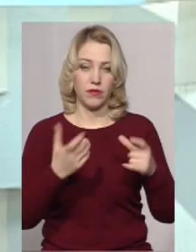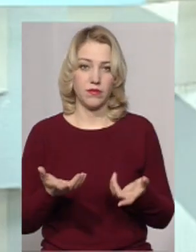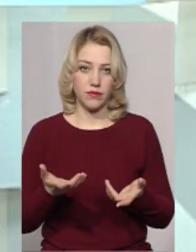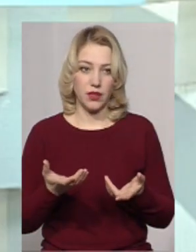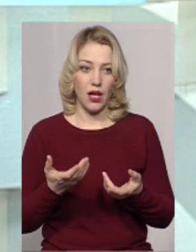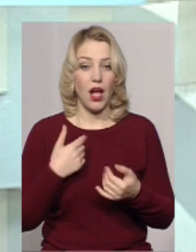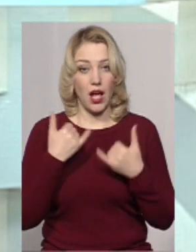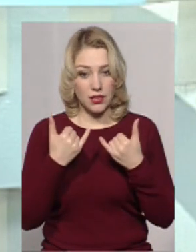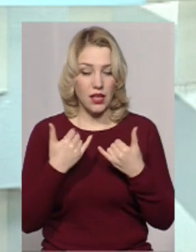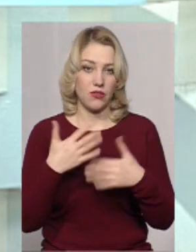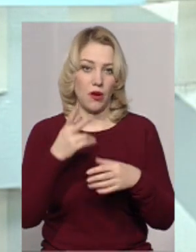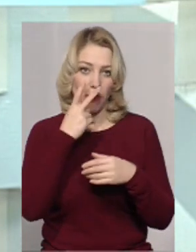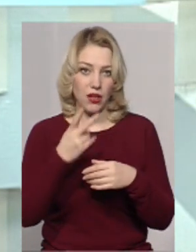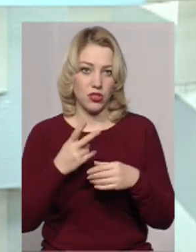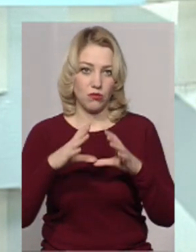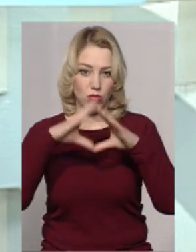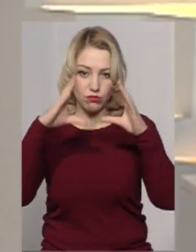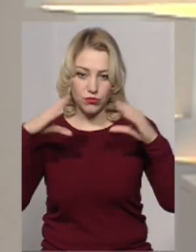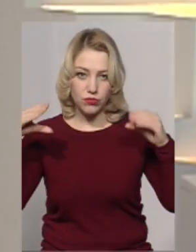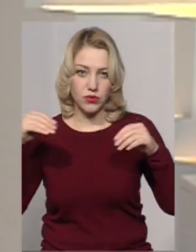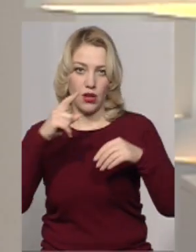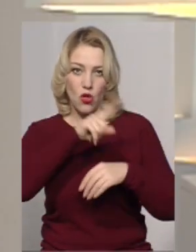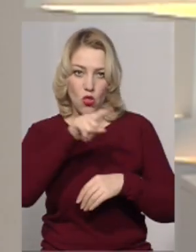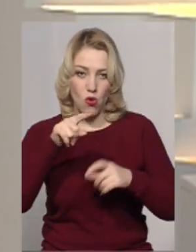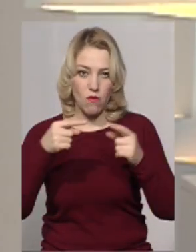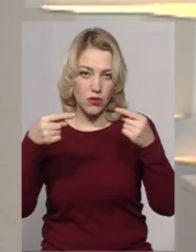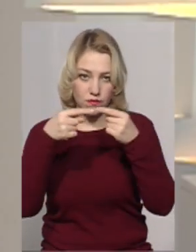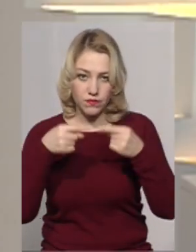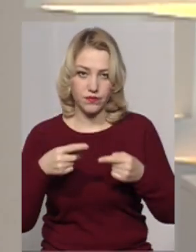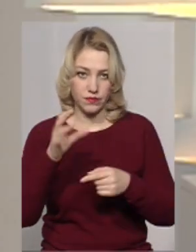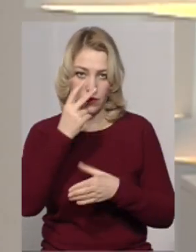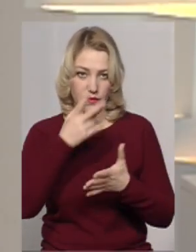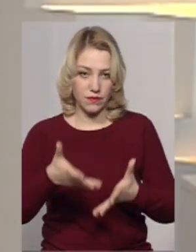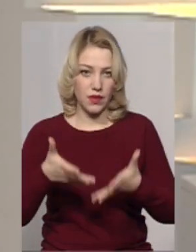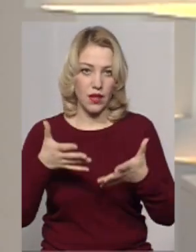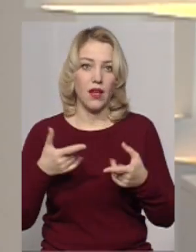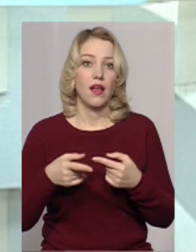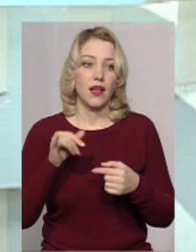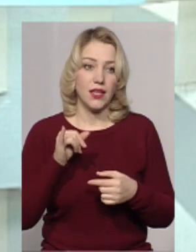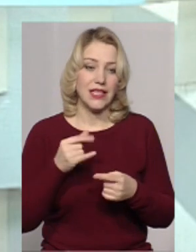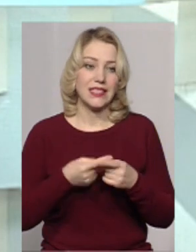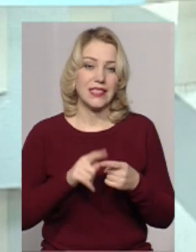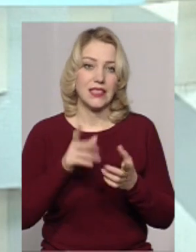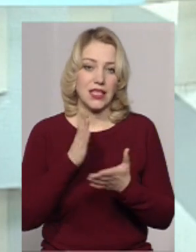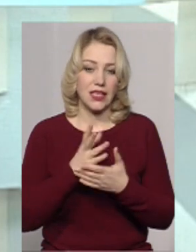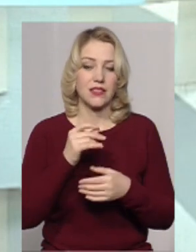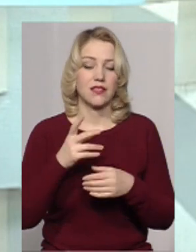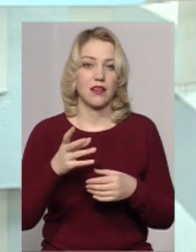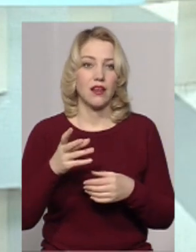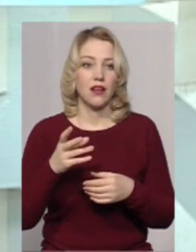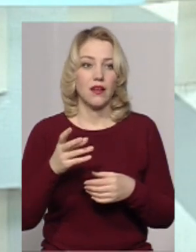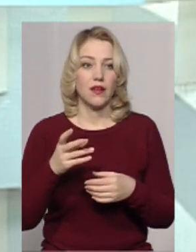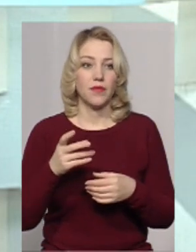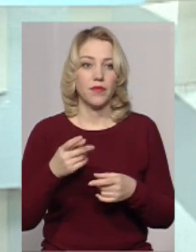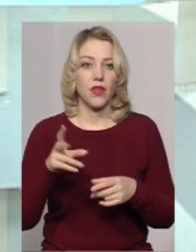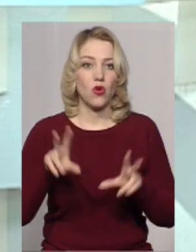наразі ми вже можемо бачити навіть і номерні знаки. Тобто, це є і з розрахунку того, що